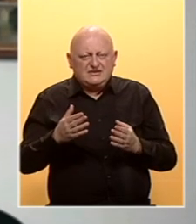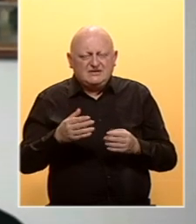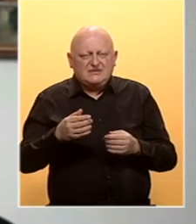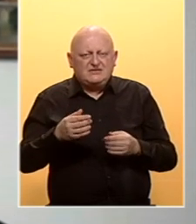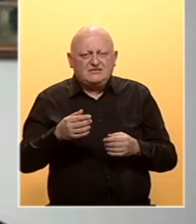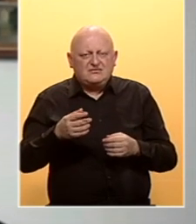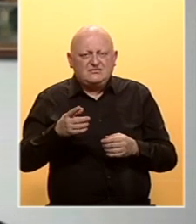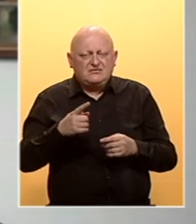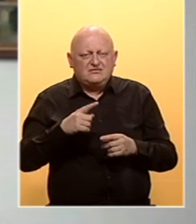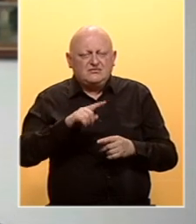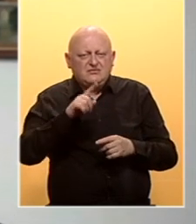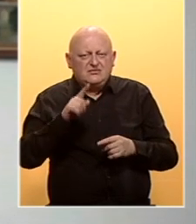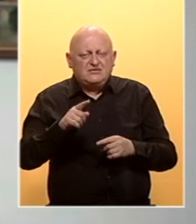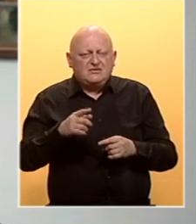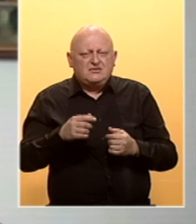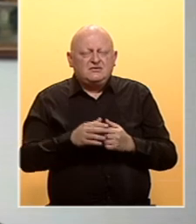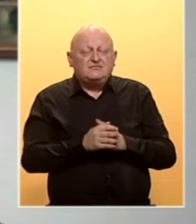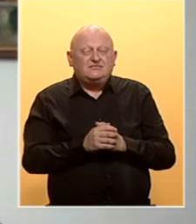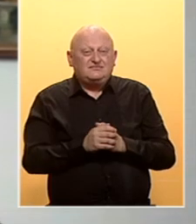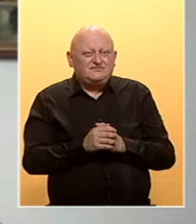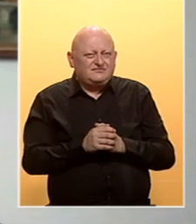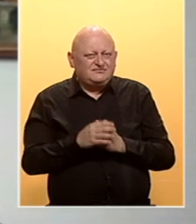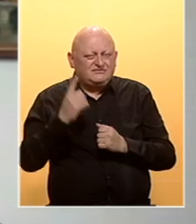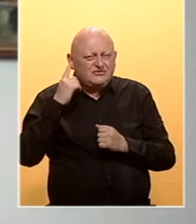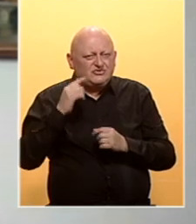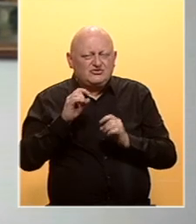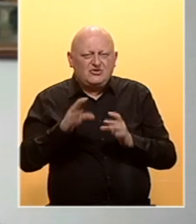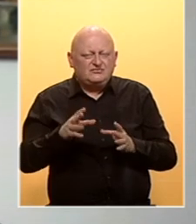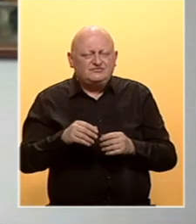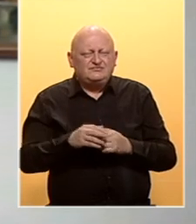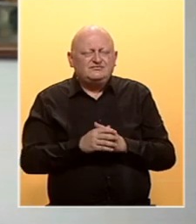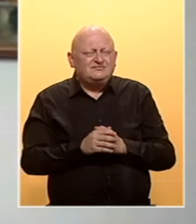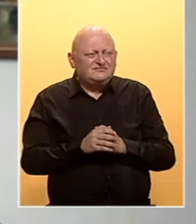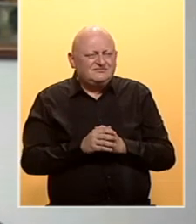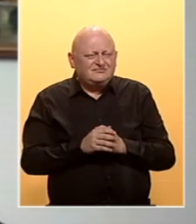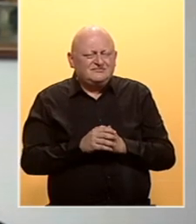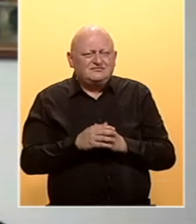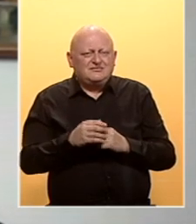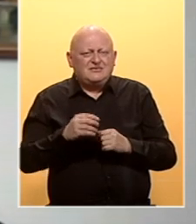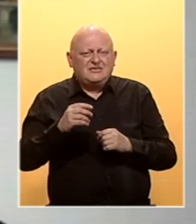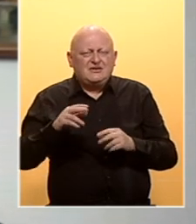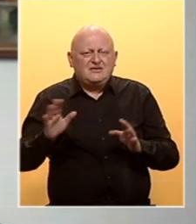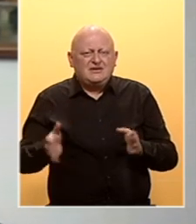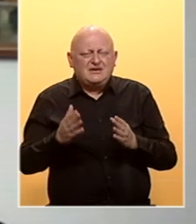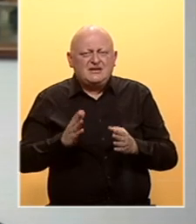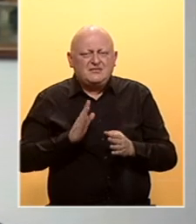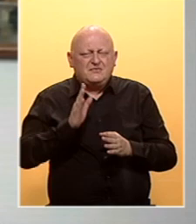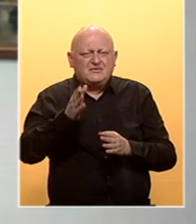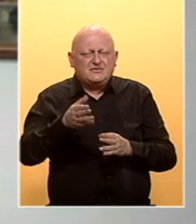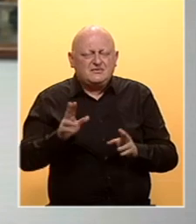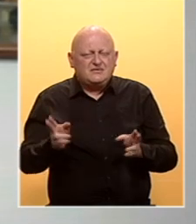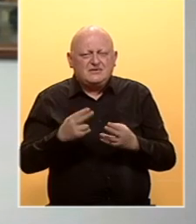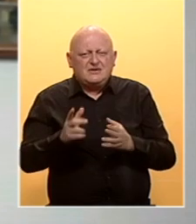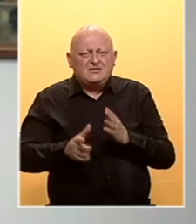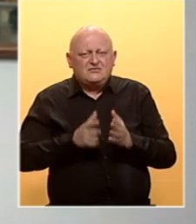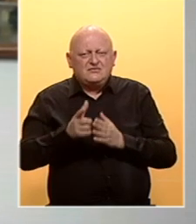znači gdje je brzina u pitanj, emergency treatment, znači vrlo hitan pristup, nema